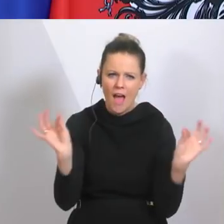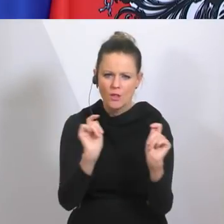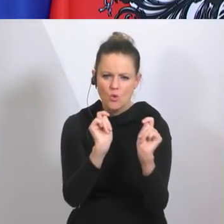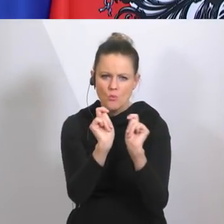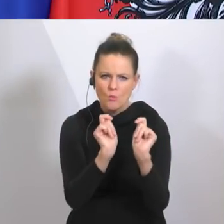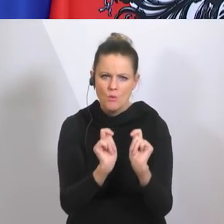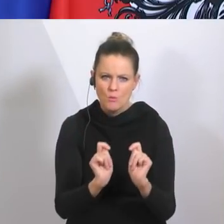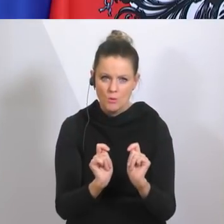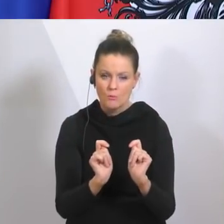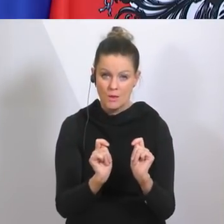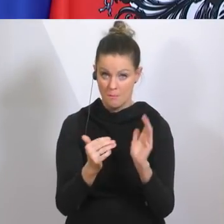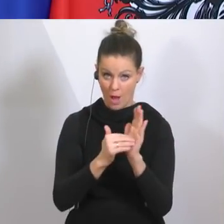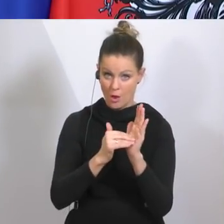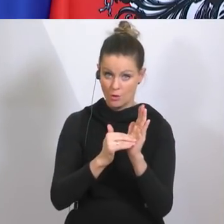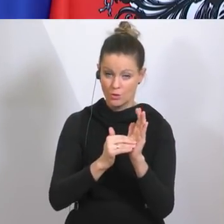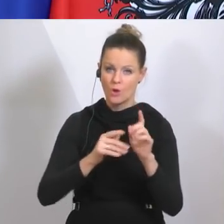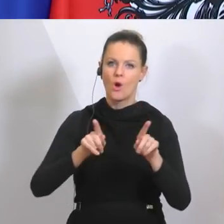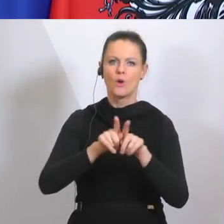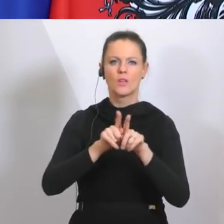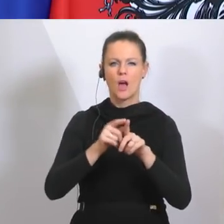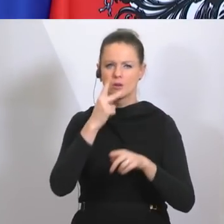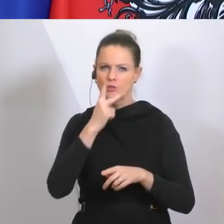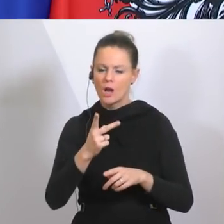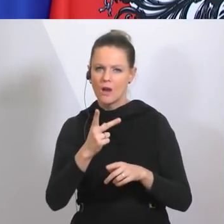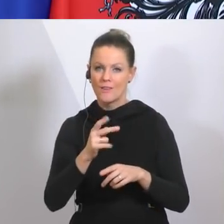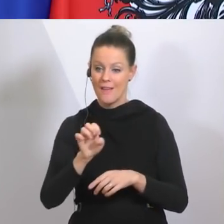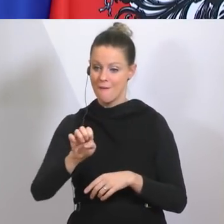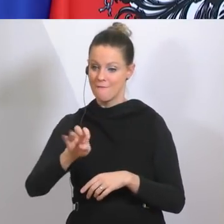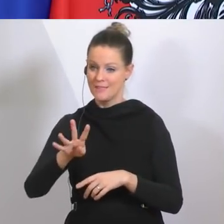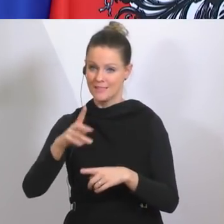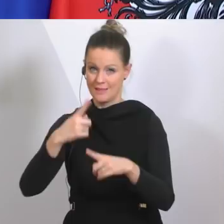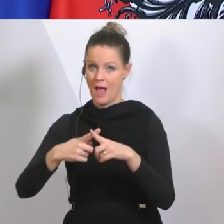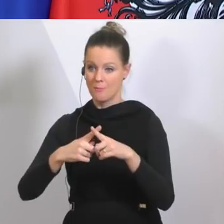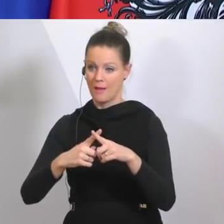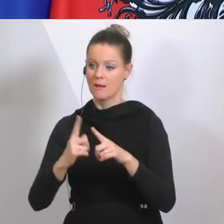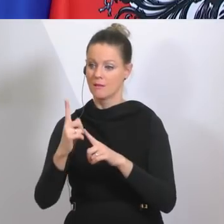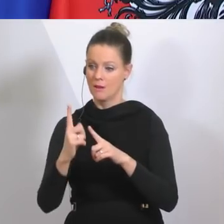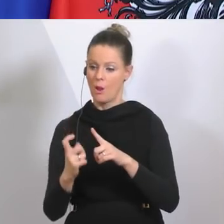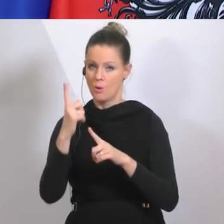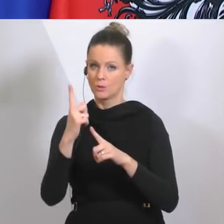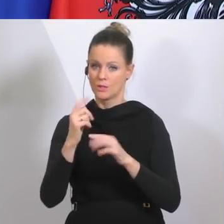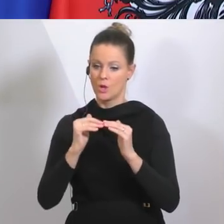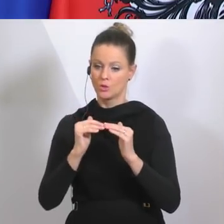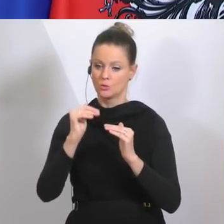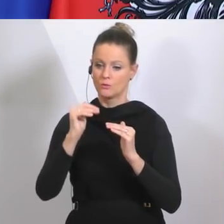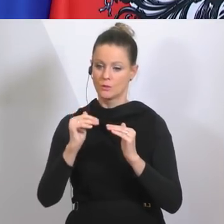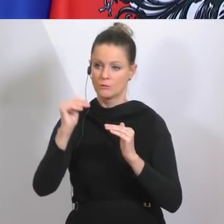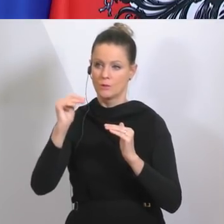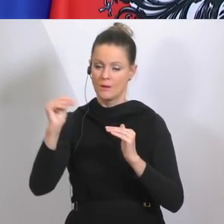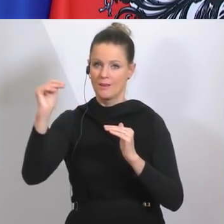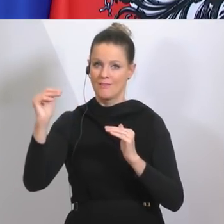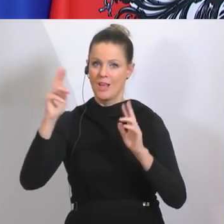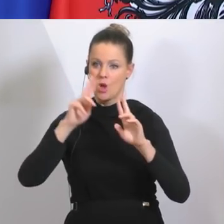natürlich evaluieren, wie wir und ob wir mit dem 14.04. dann stufenweise wieder auf Normalbetrieb